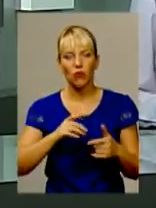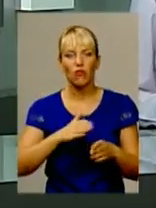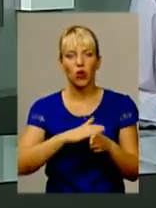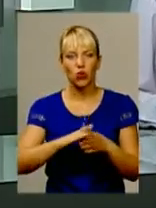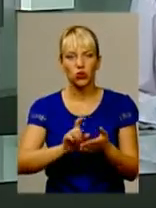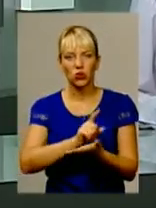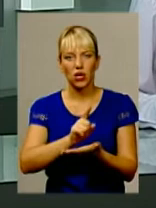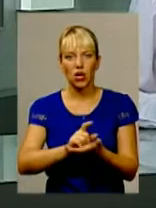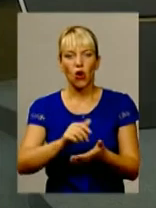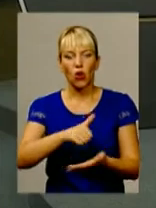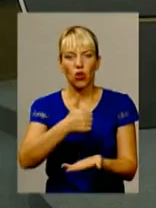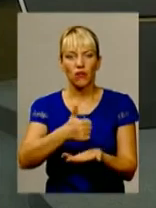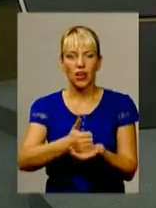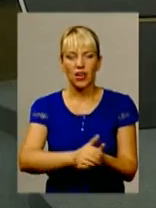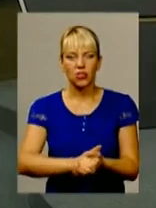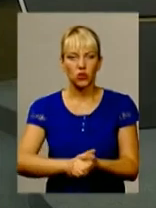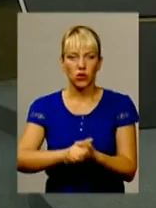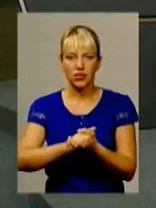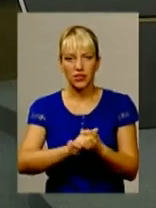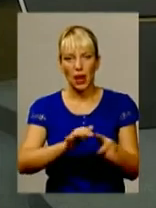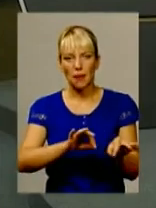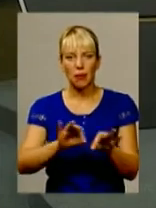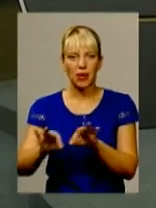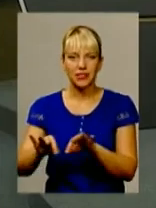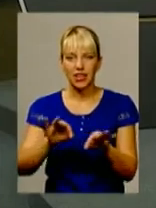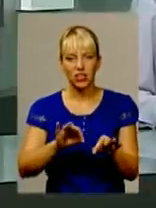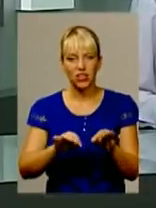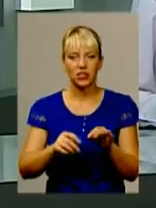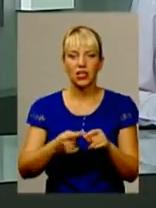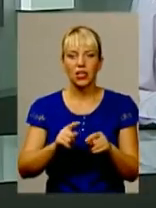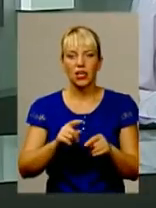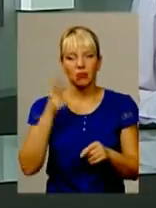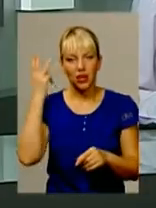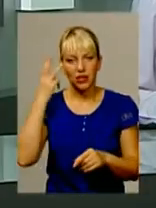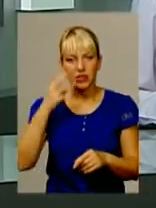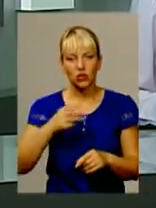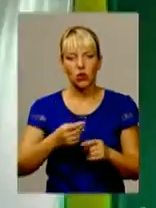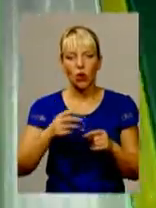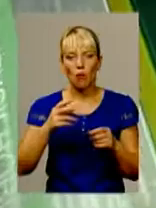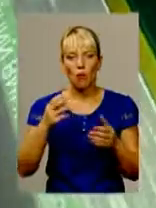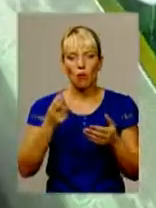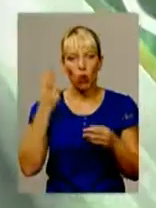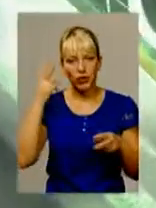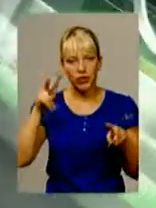обов'язки голови Асоціації пасажирських перевізників Хмельницького поділля Олександр Мішин.